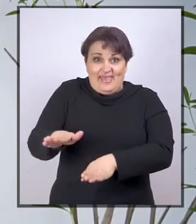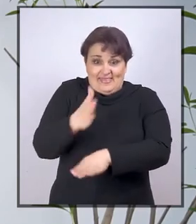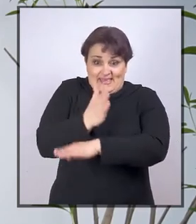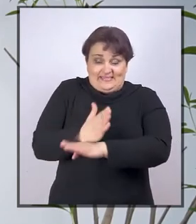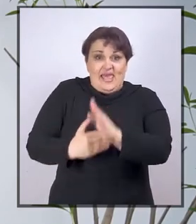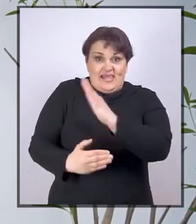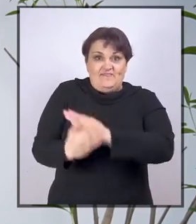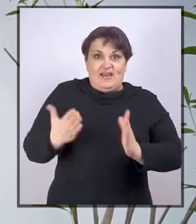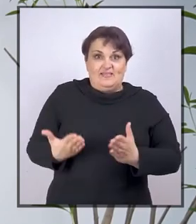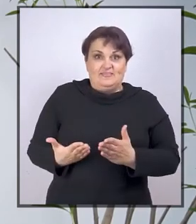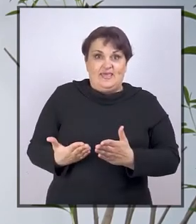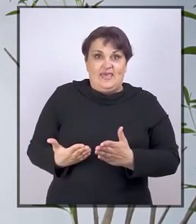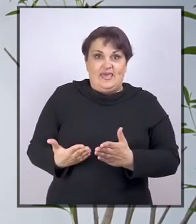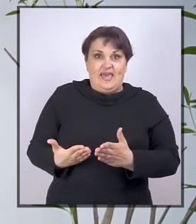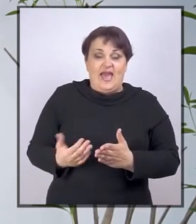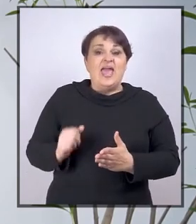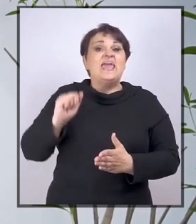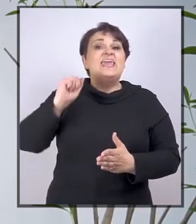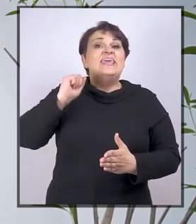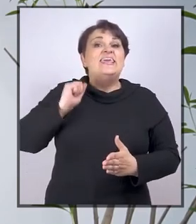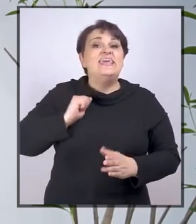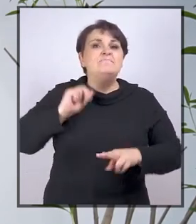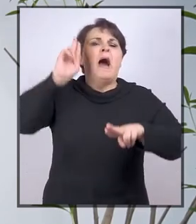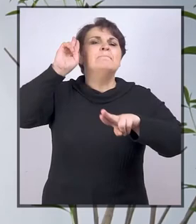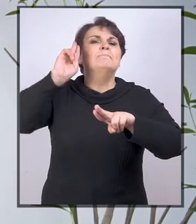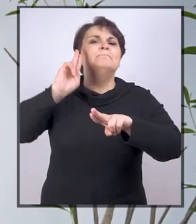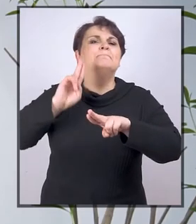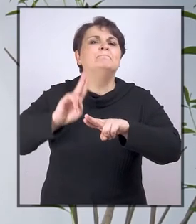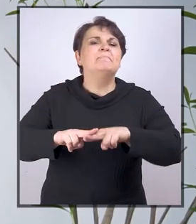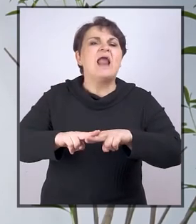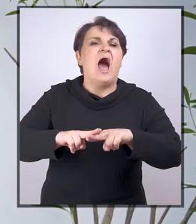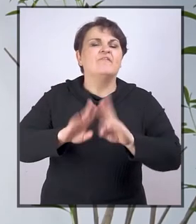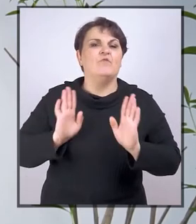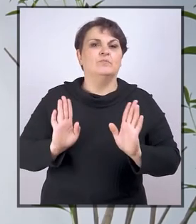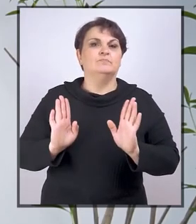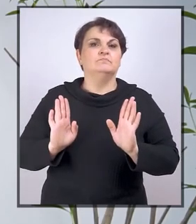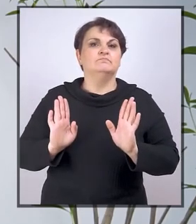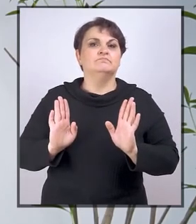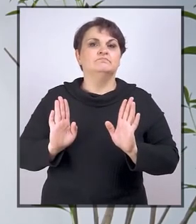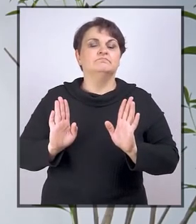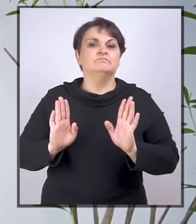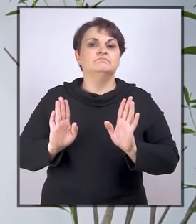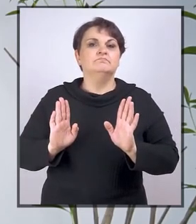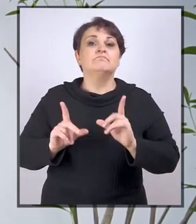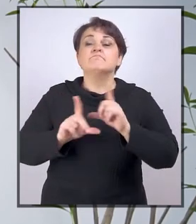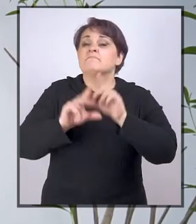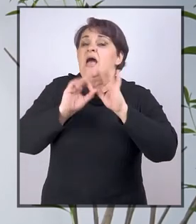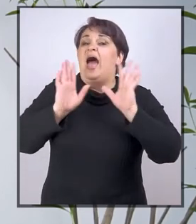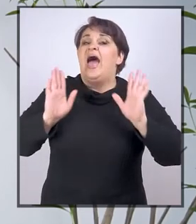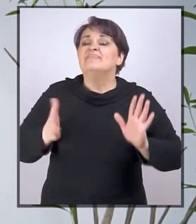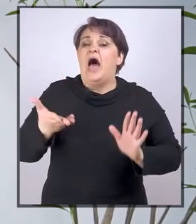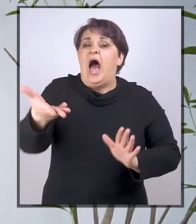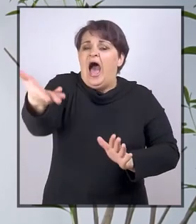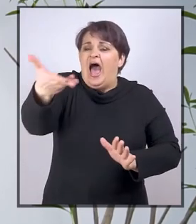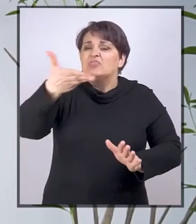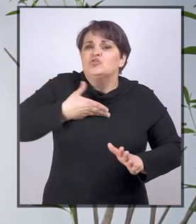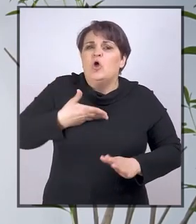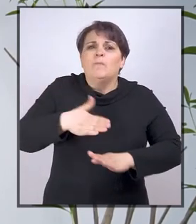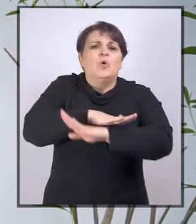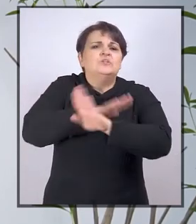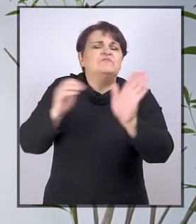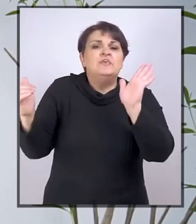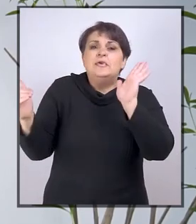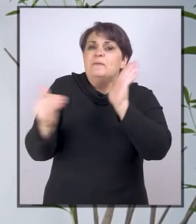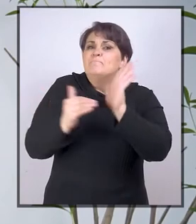osoba dijete sa invaliditetom ima pravo da